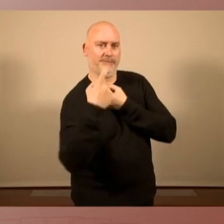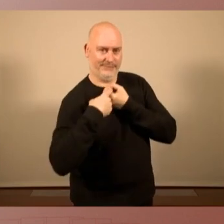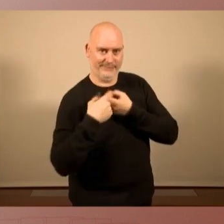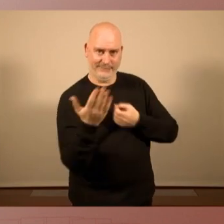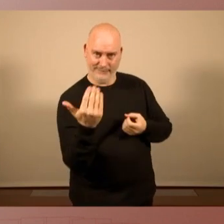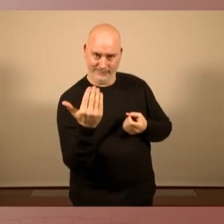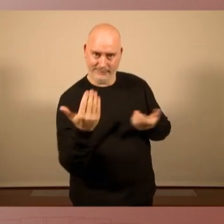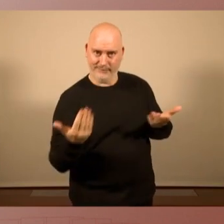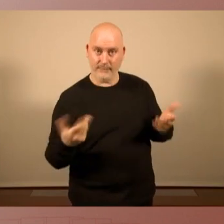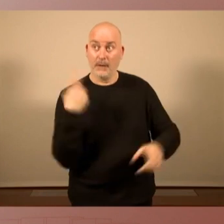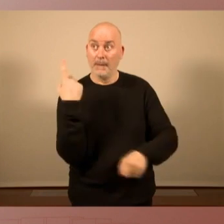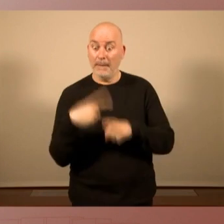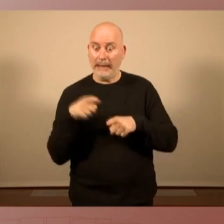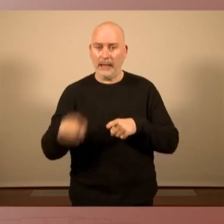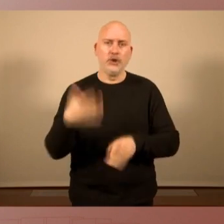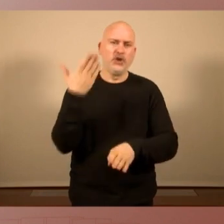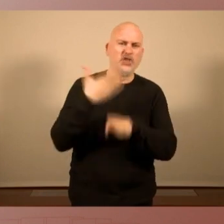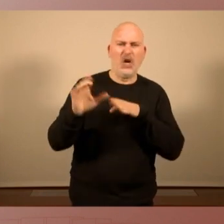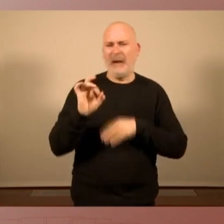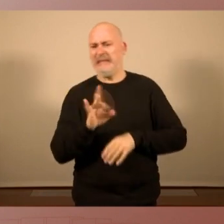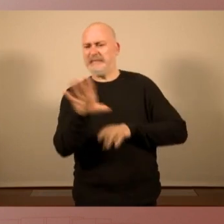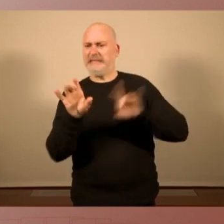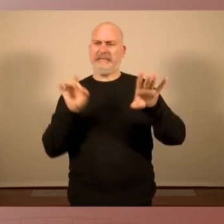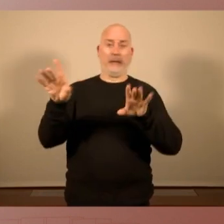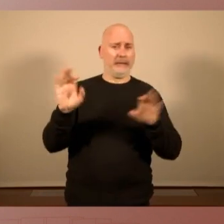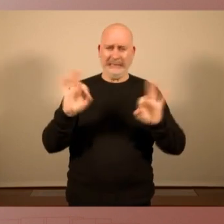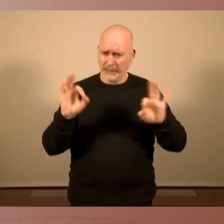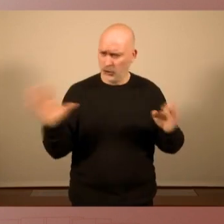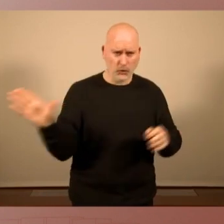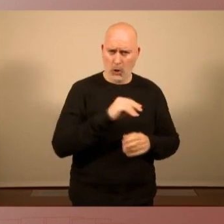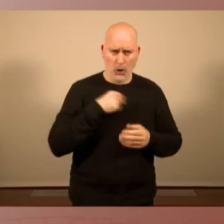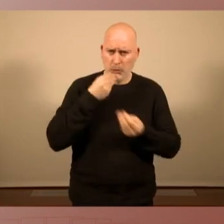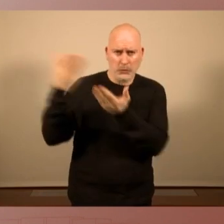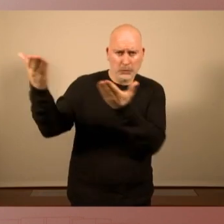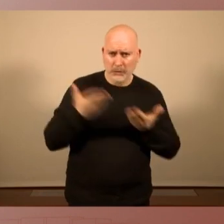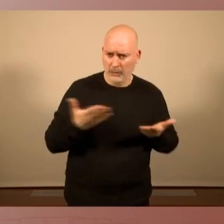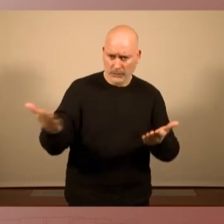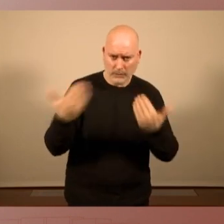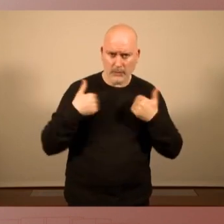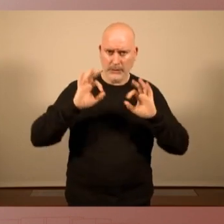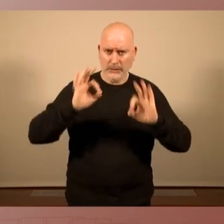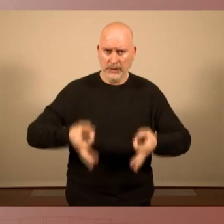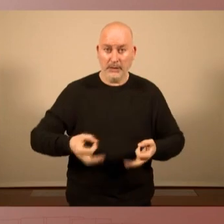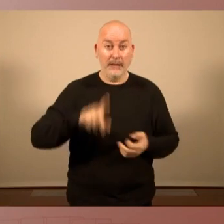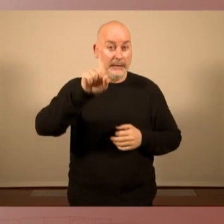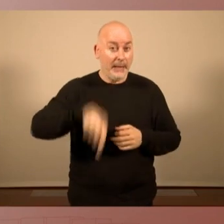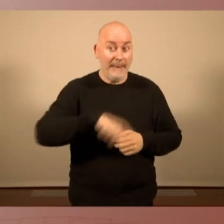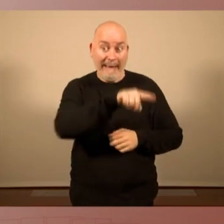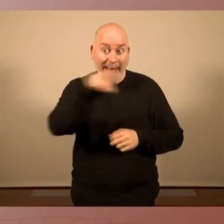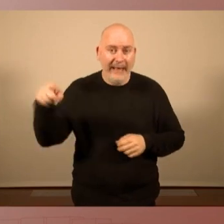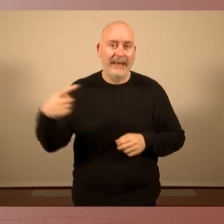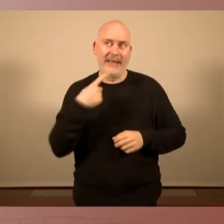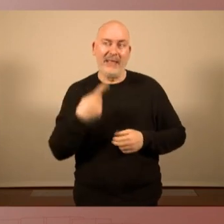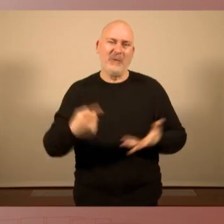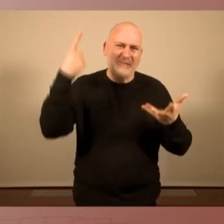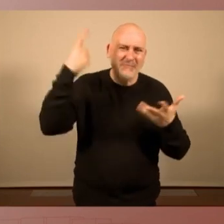perquè aquí no hi sobra ningú i a més a més perquè malgrat que vostès sempre diuen que no volen estar al costat de